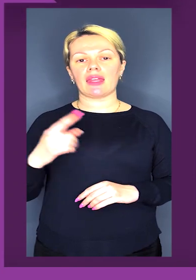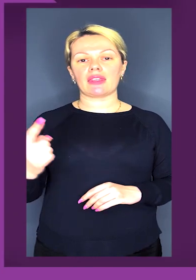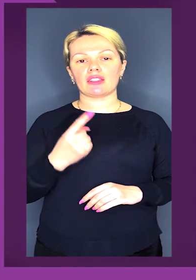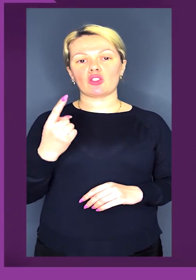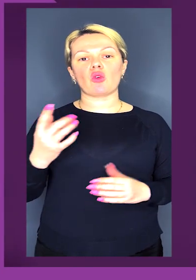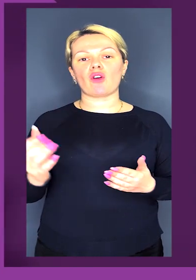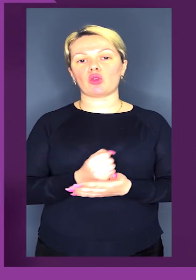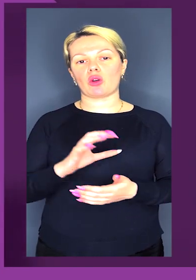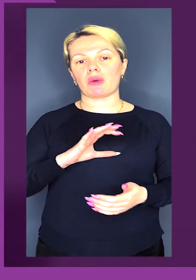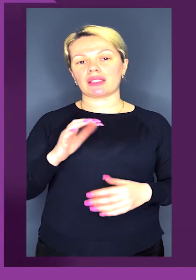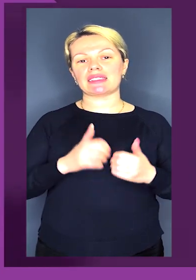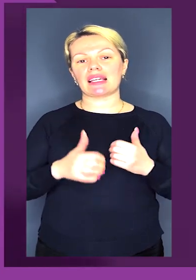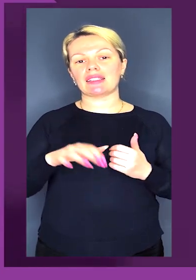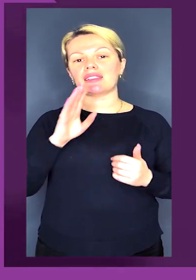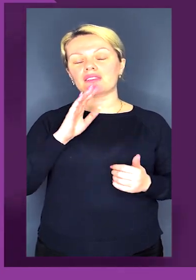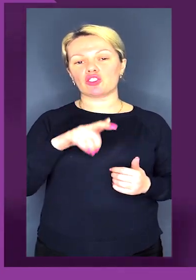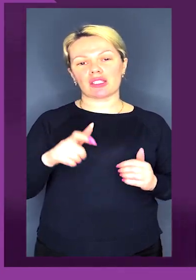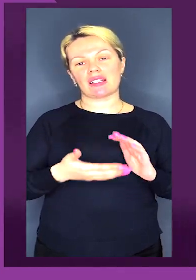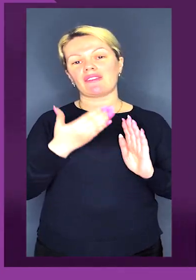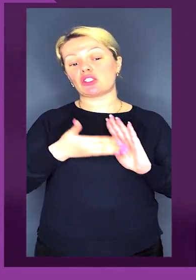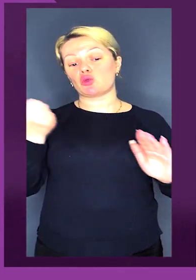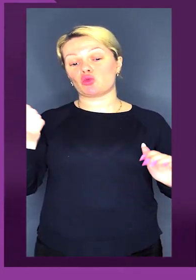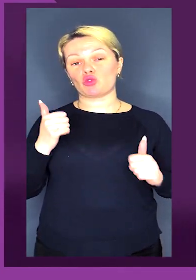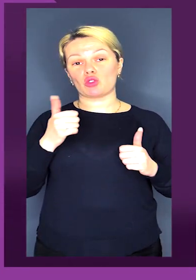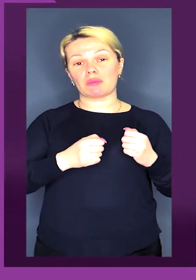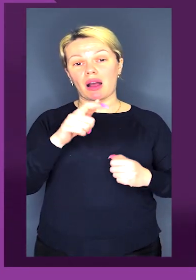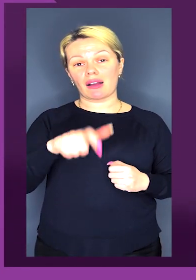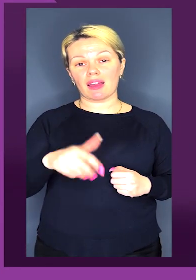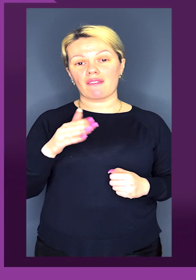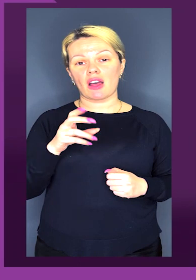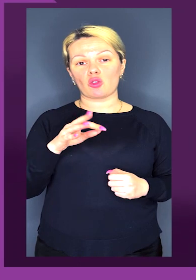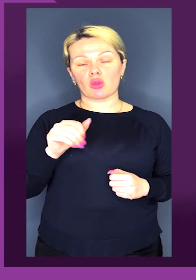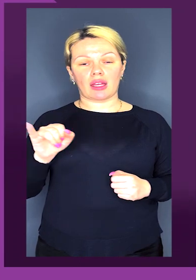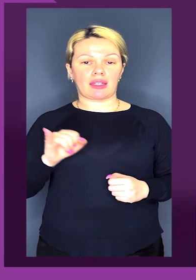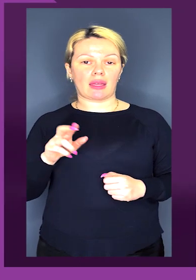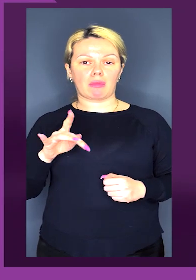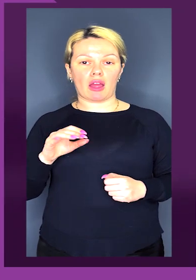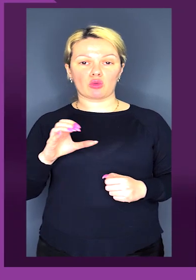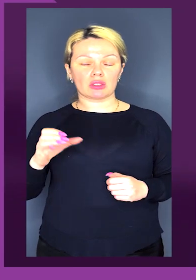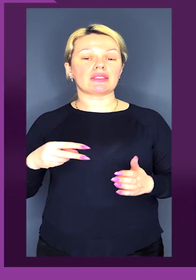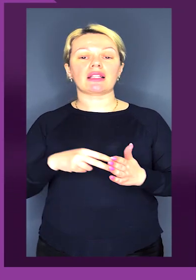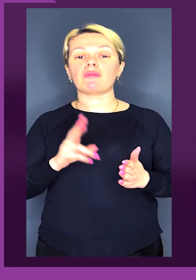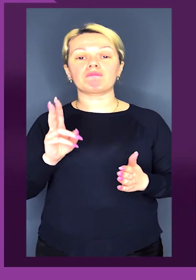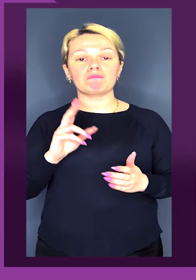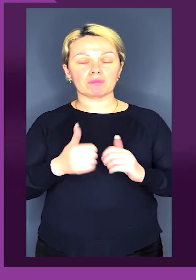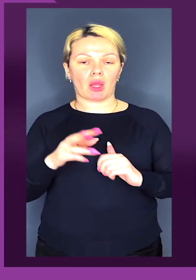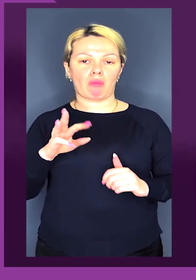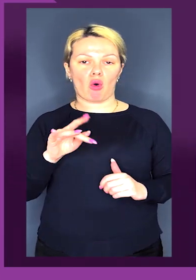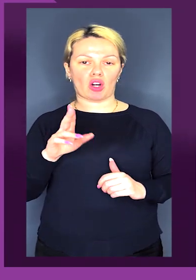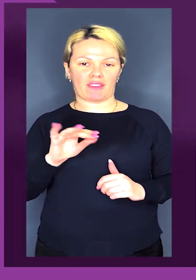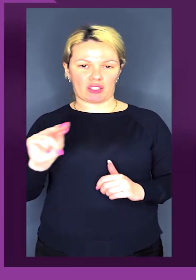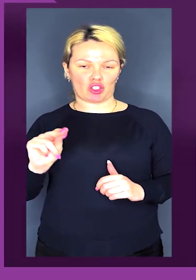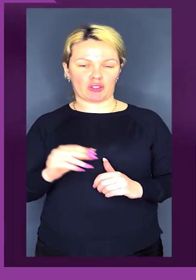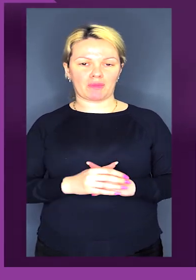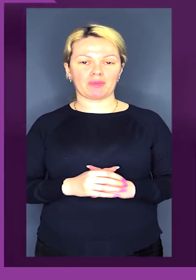Єдиною володаркою медалі серед дівчат за відсутністю на змаганнях Олени Федоти та Євгенії Бреу стала Наталія